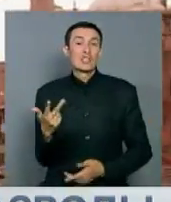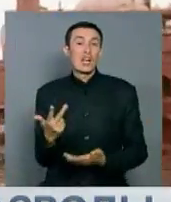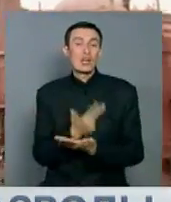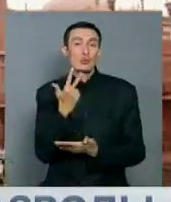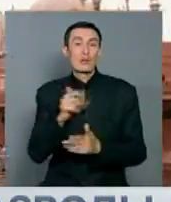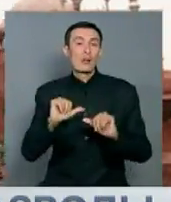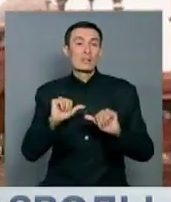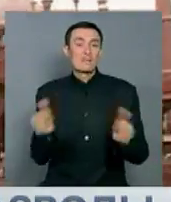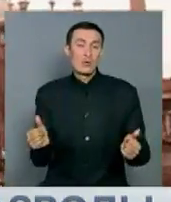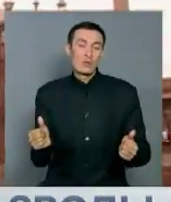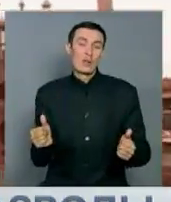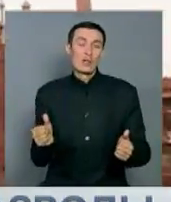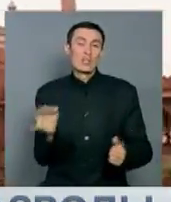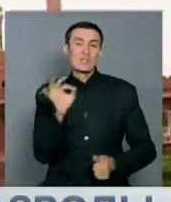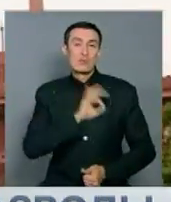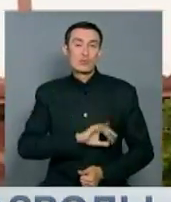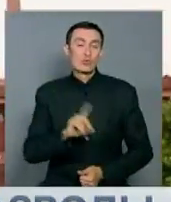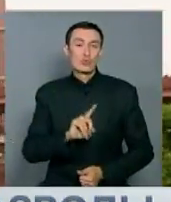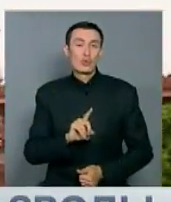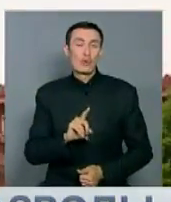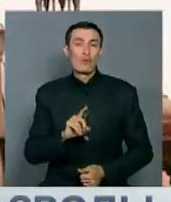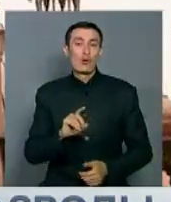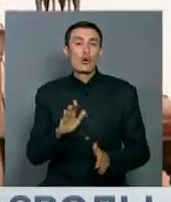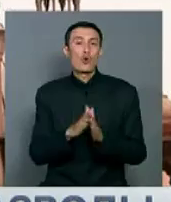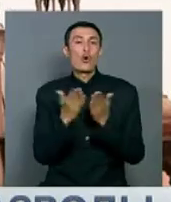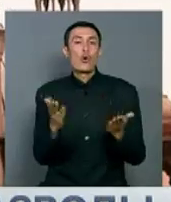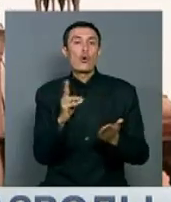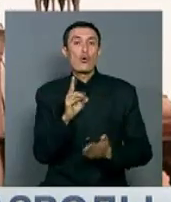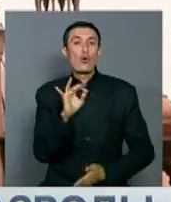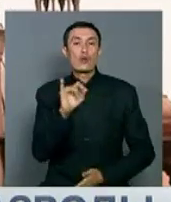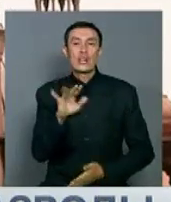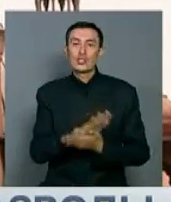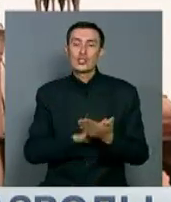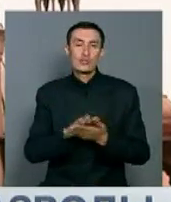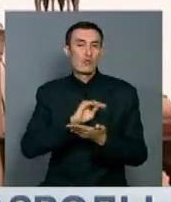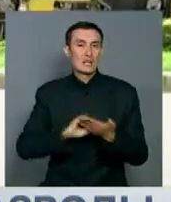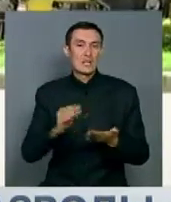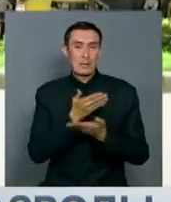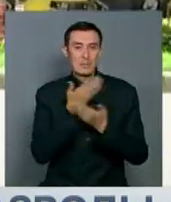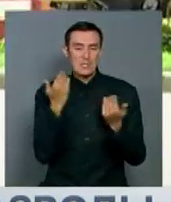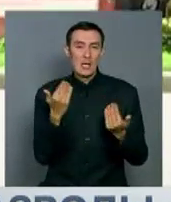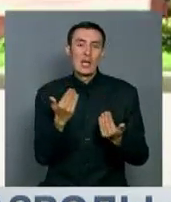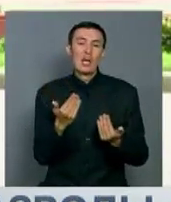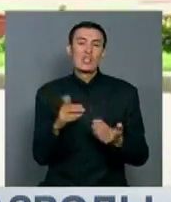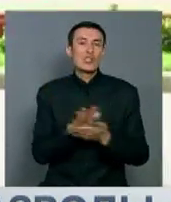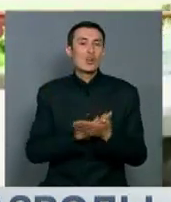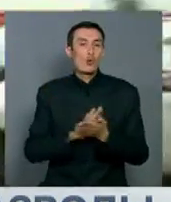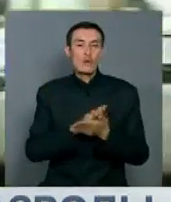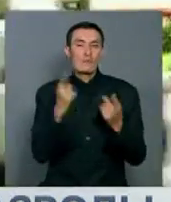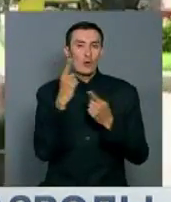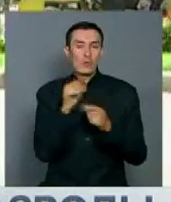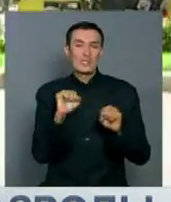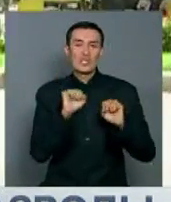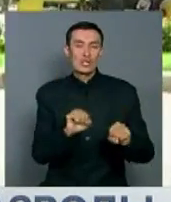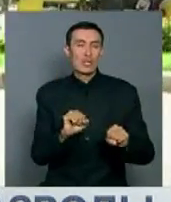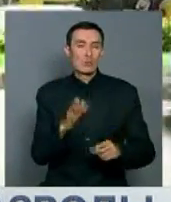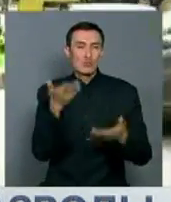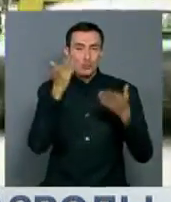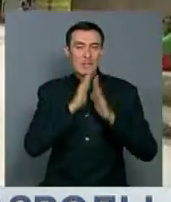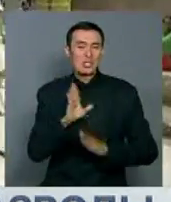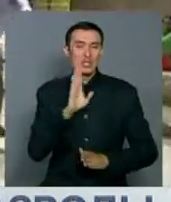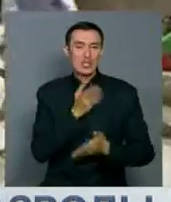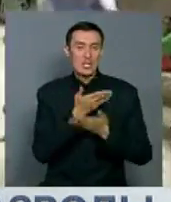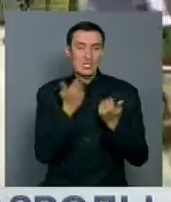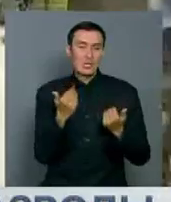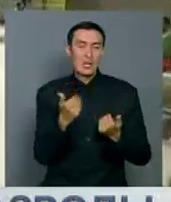несмотря на то, что про него в Хуране ничего не сказано, пока отсутствует какая-либо защита мусульманских женщин от